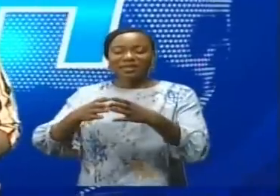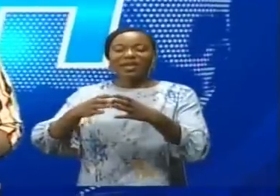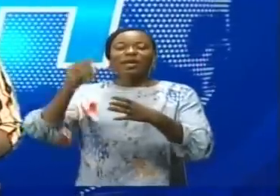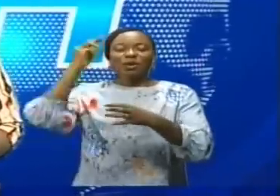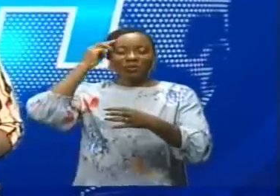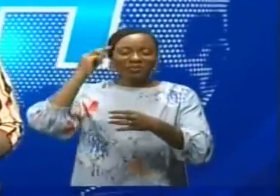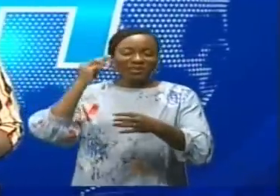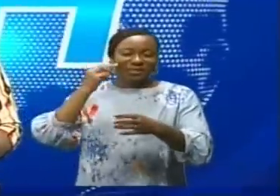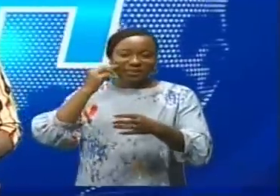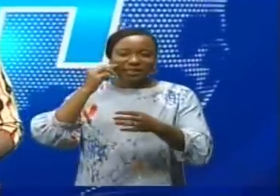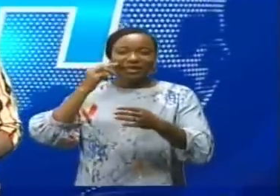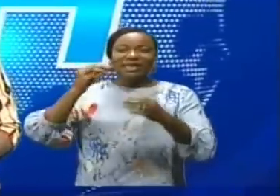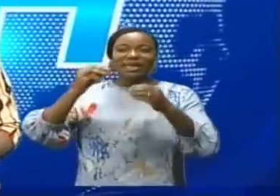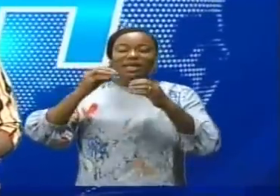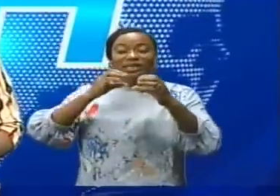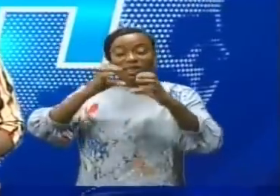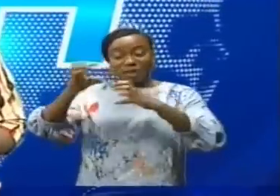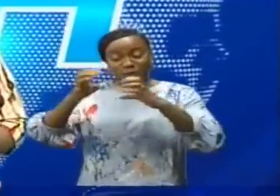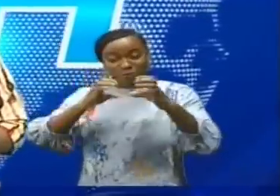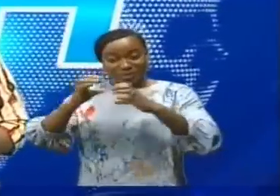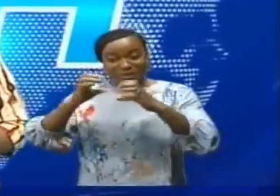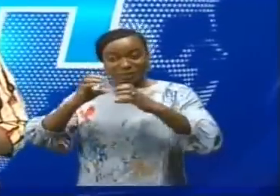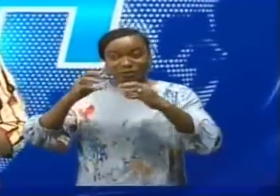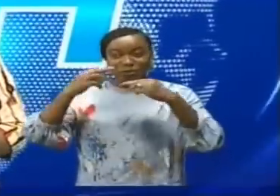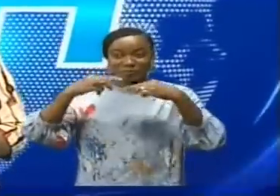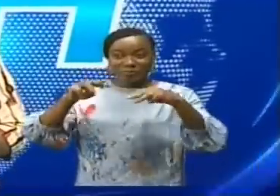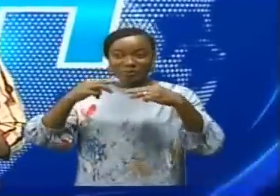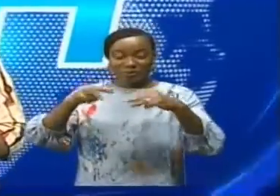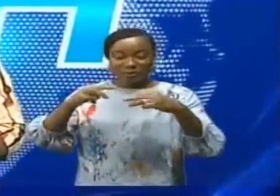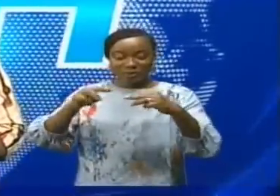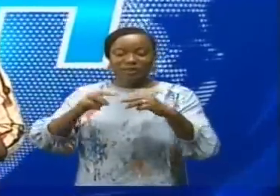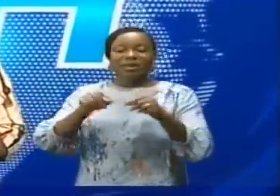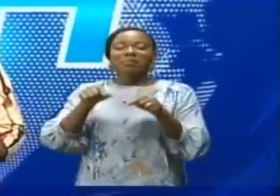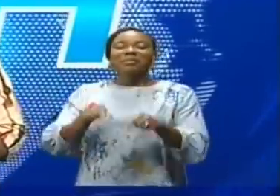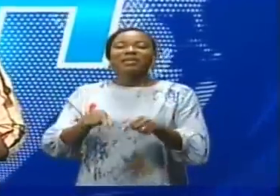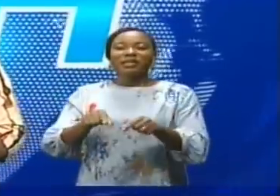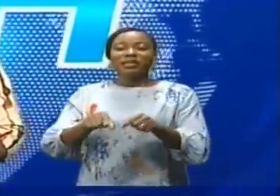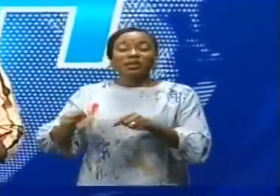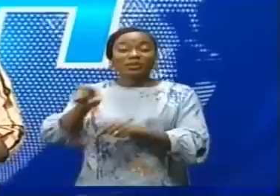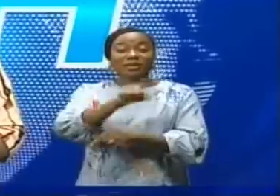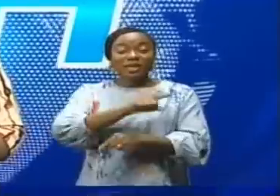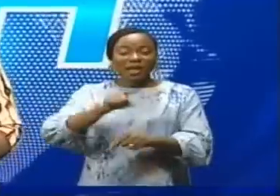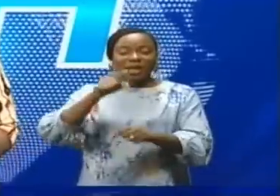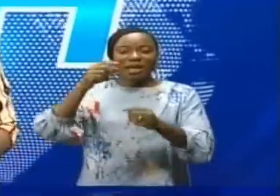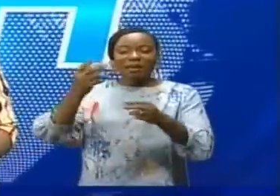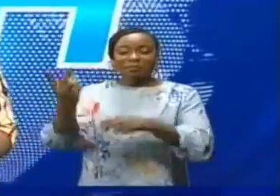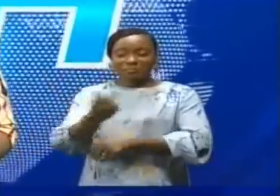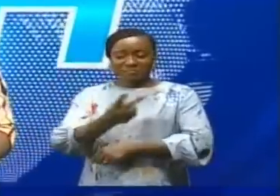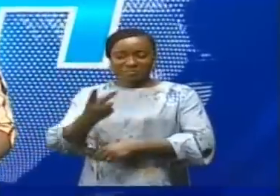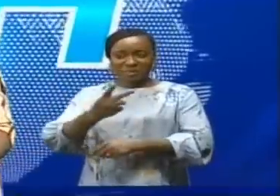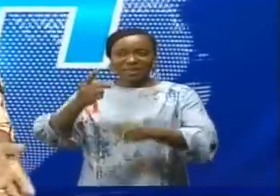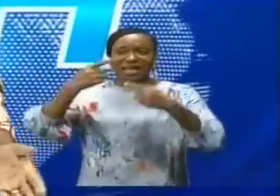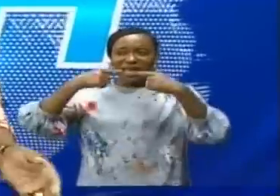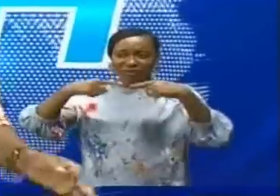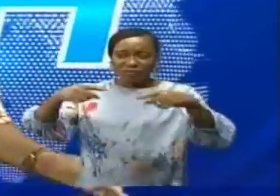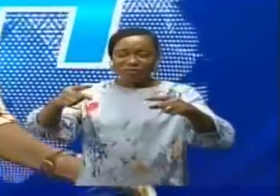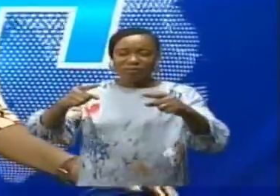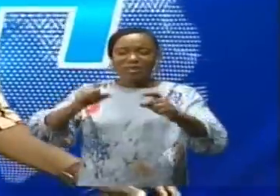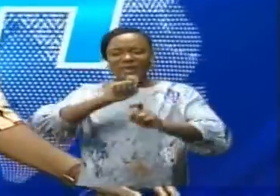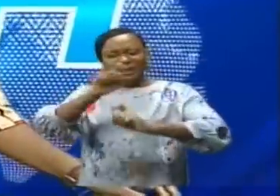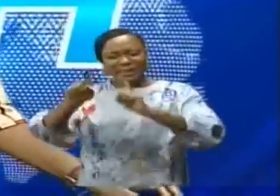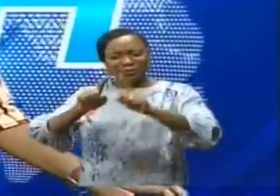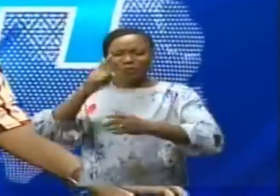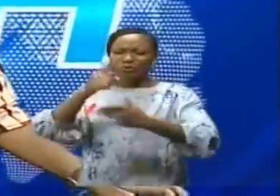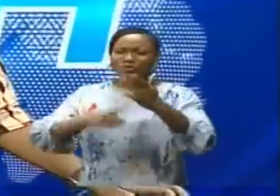de ce briefing que vous suivez régulièrement sur la RRTNC. Les aires protégées en danger, c'était la matière au centre de cette